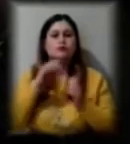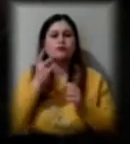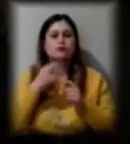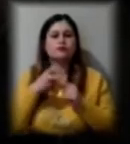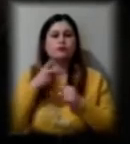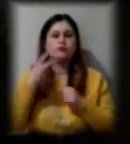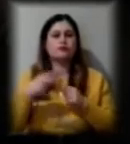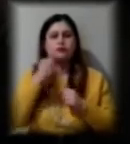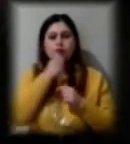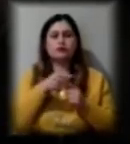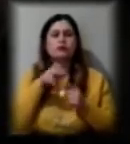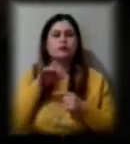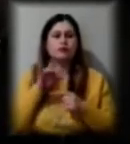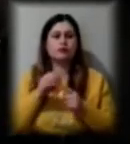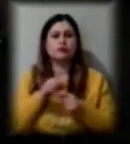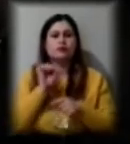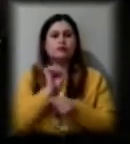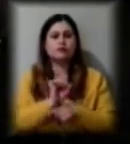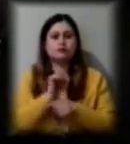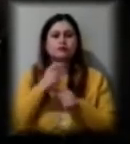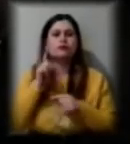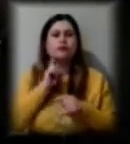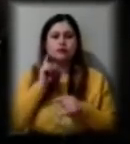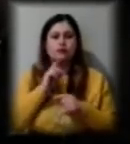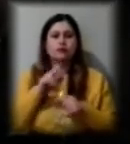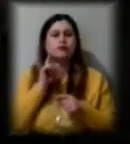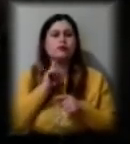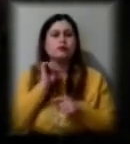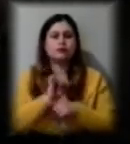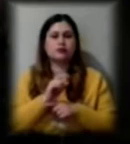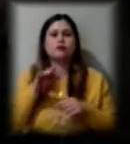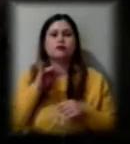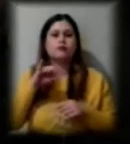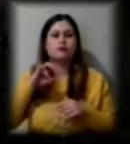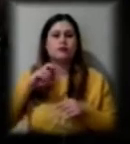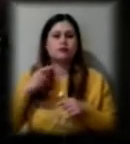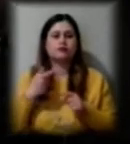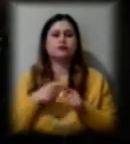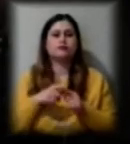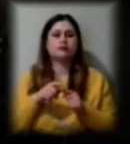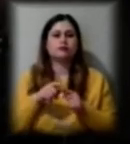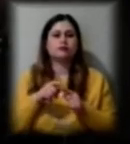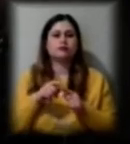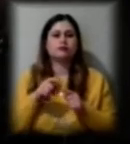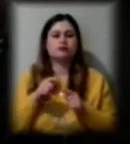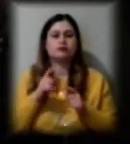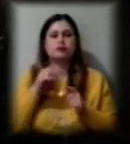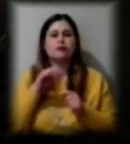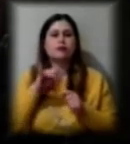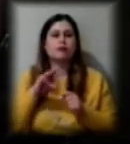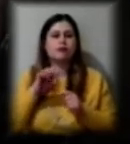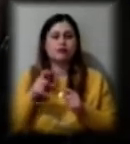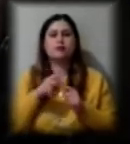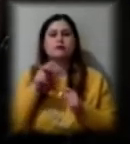про припинення тимчасового припинення діяльності певних закладів